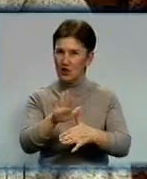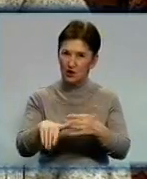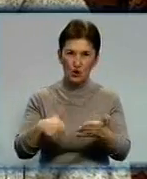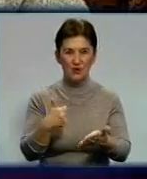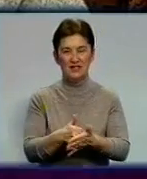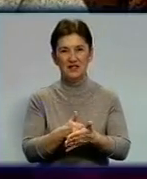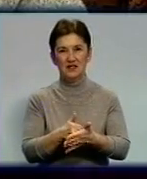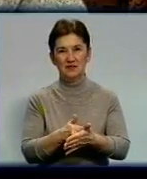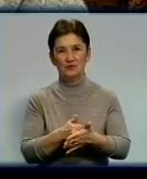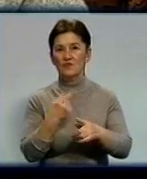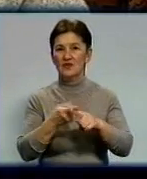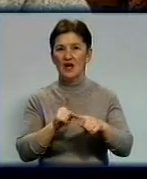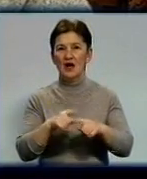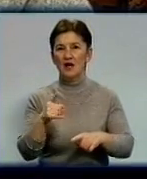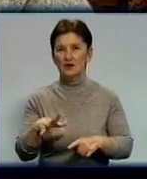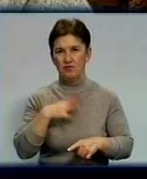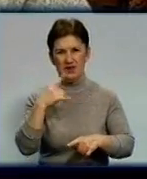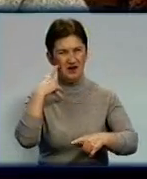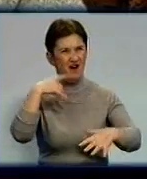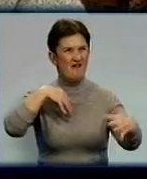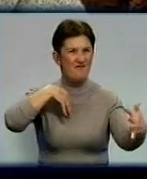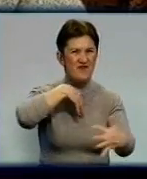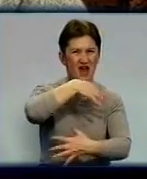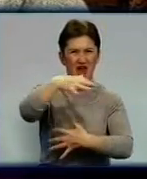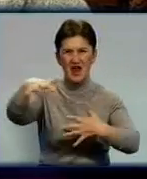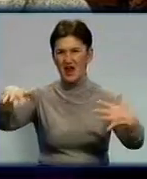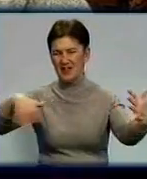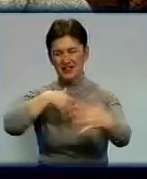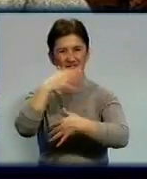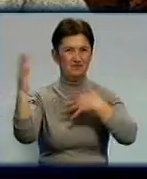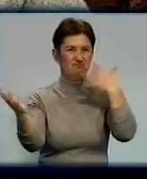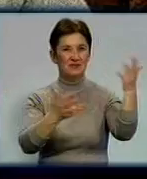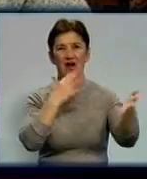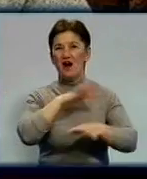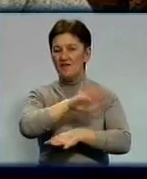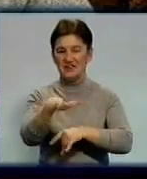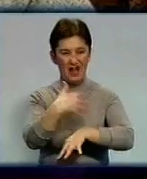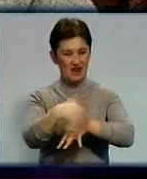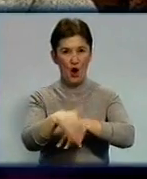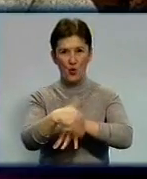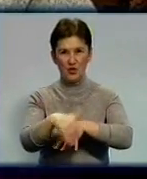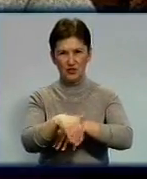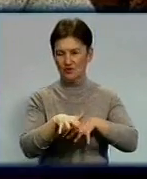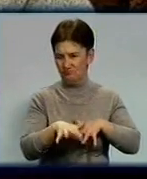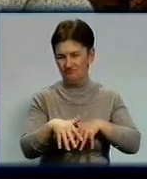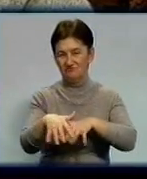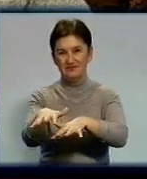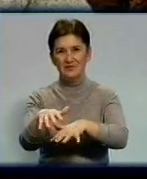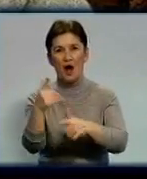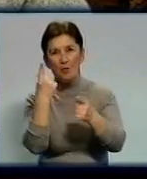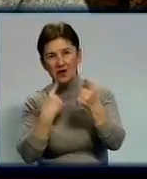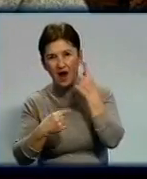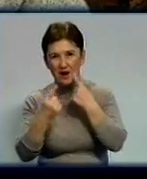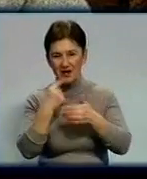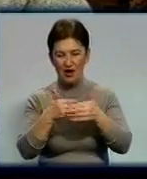був вітер, як зараз пам'ятаю. Всі вийшли на вулицю, плакали, стріляли, плакали